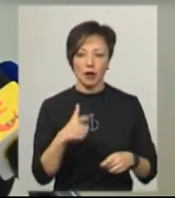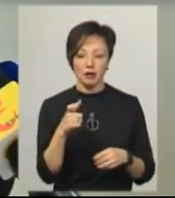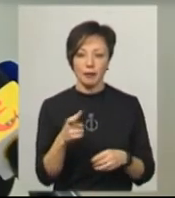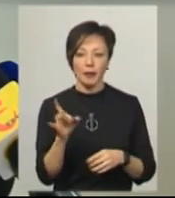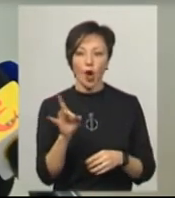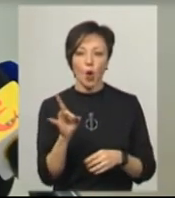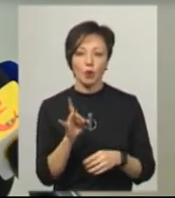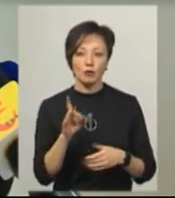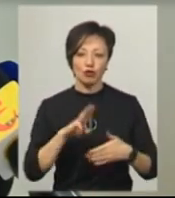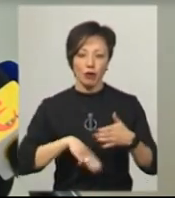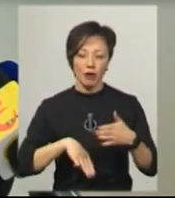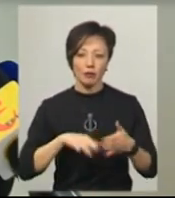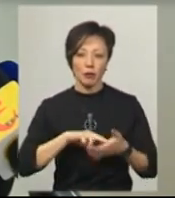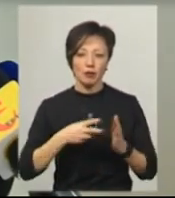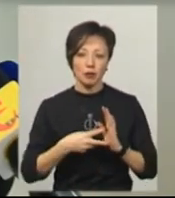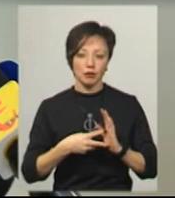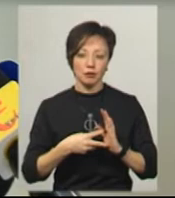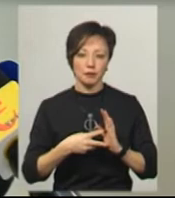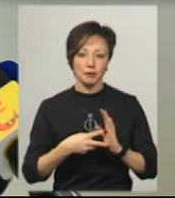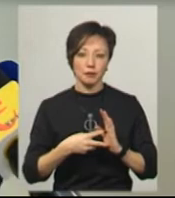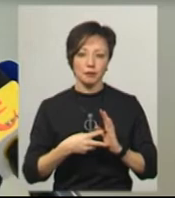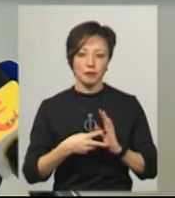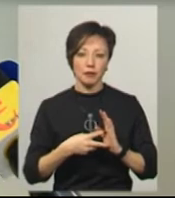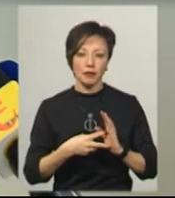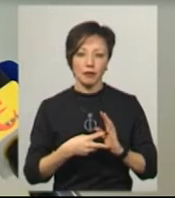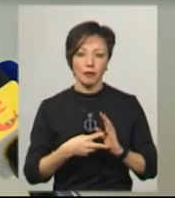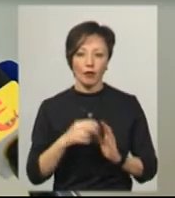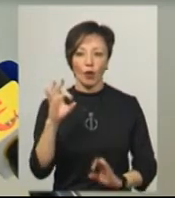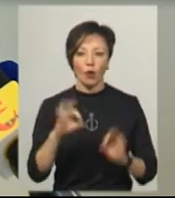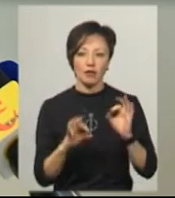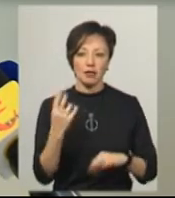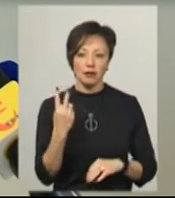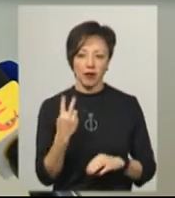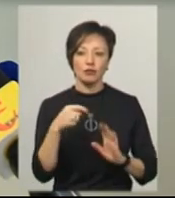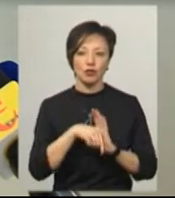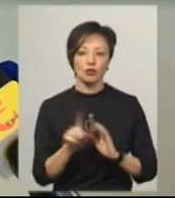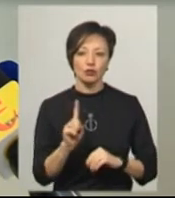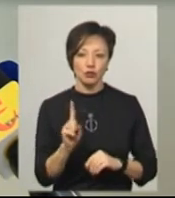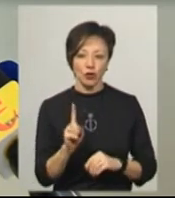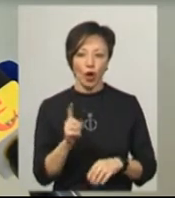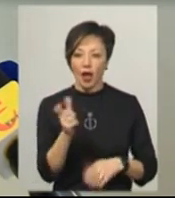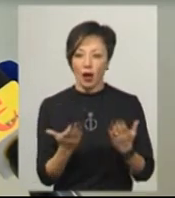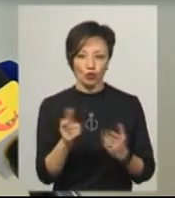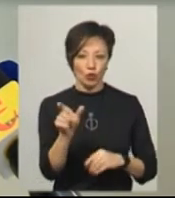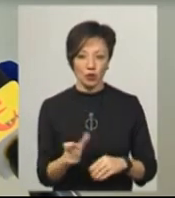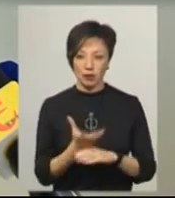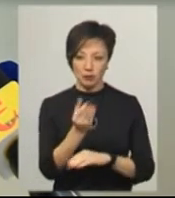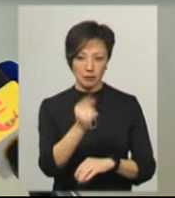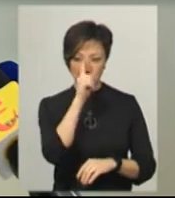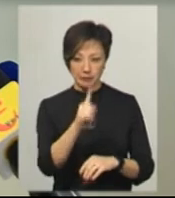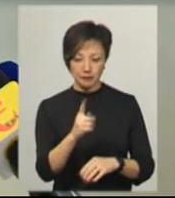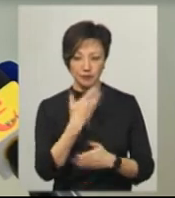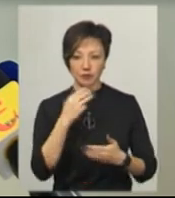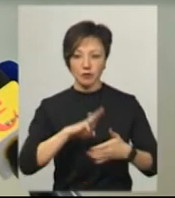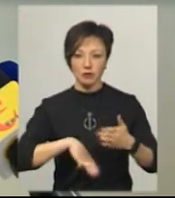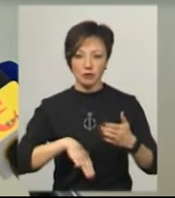штрафних санкцій передбачений коефіцієнт 2. Тобто, якщо людина не платить там місяць, ми